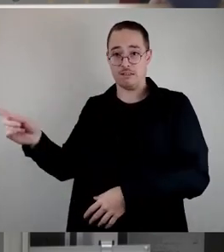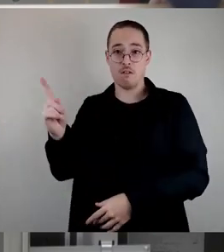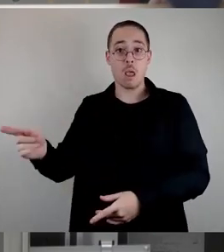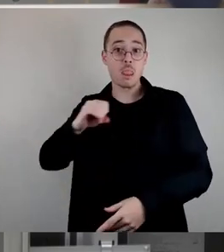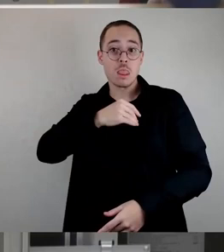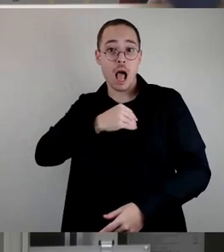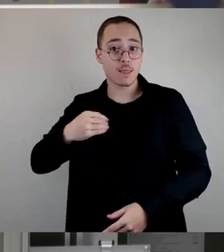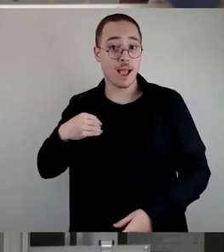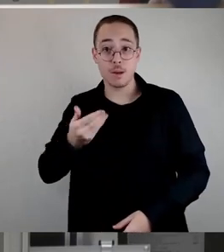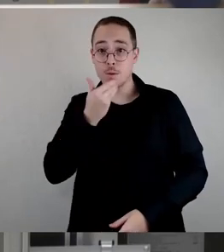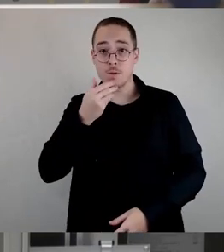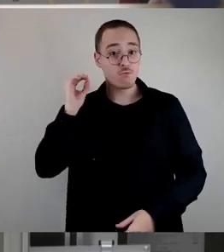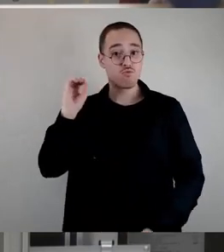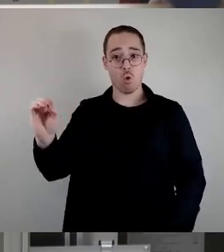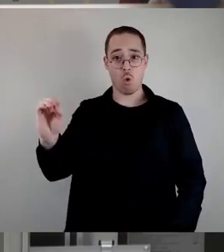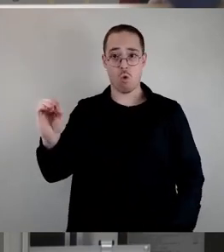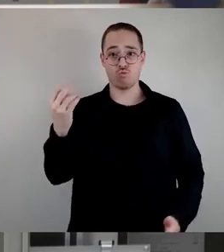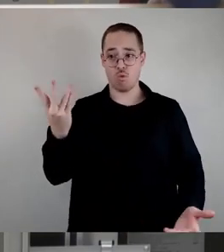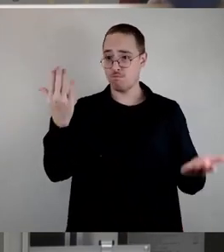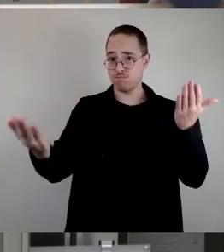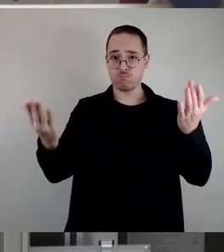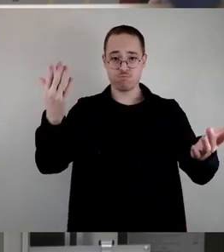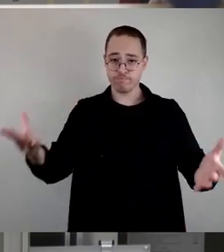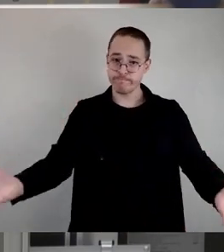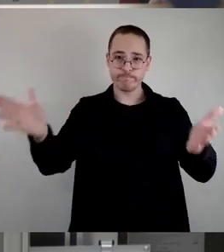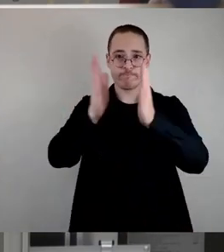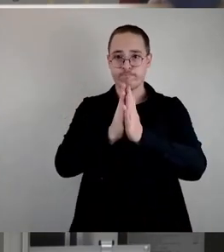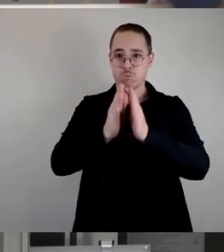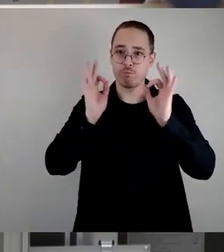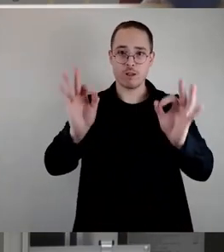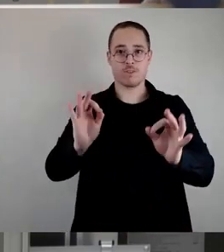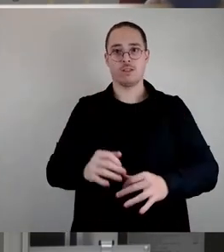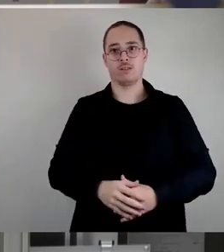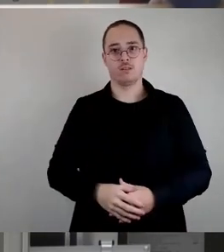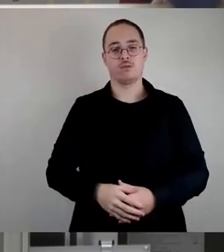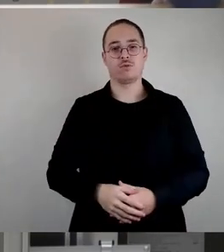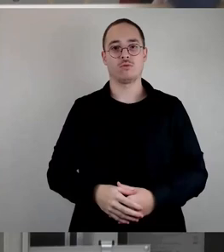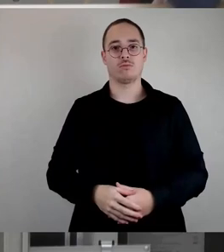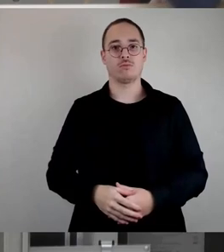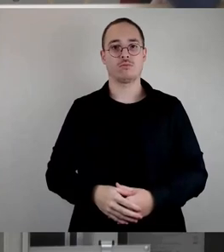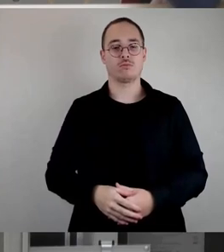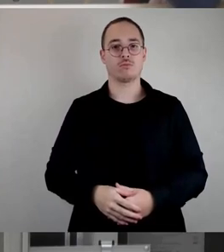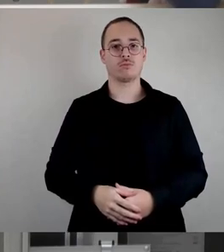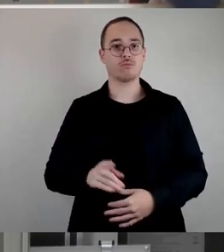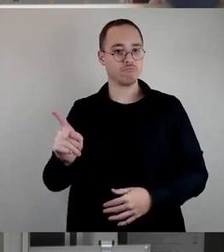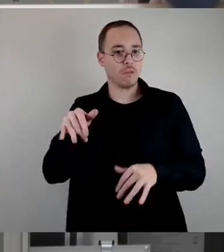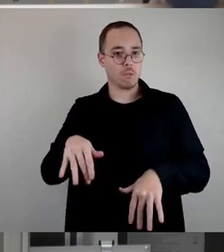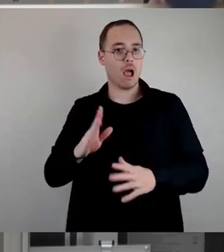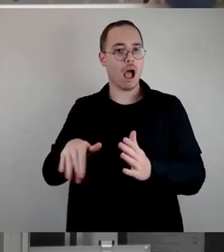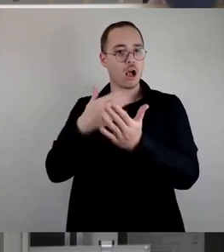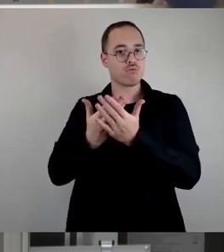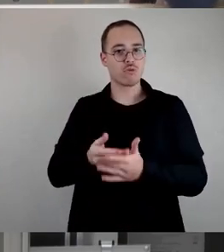konnte, mit der EOS dazu tun sollte, das habe ich nicht so ganz verstanden. Wir haben Angebote für SchülerInnen, die nach dem